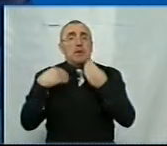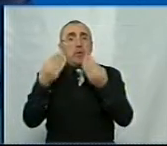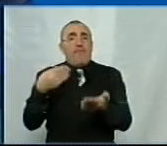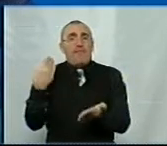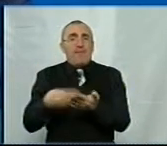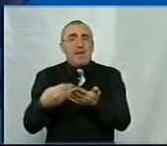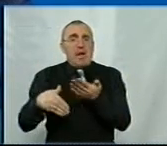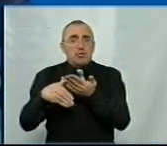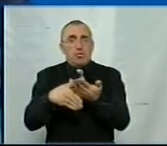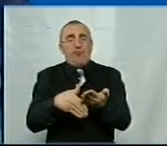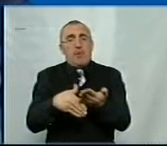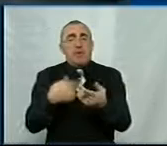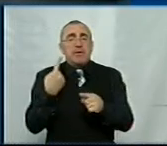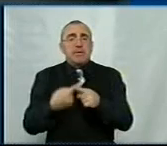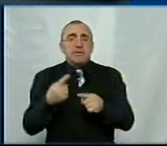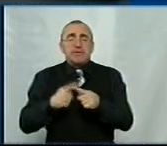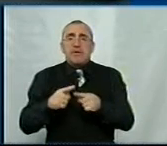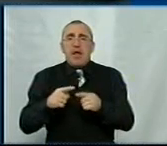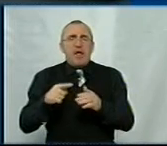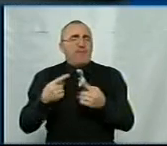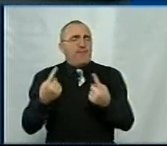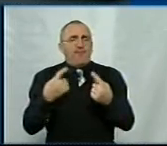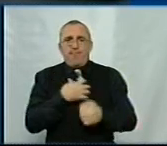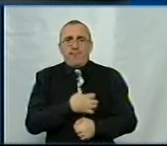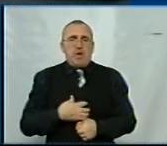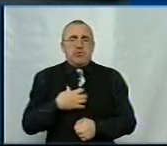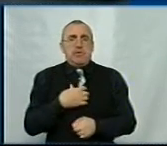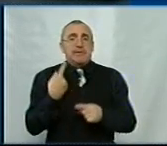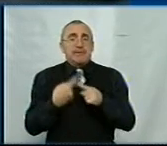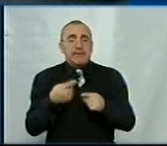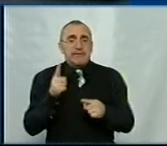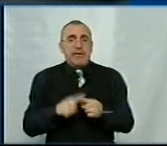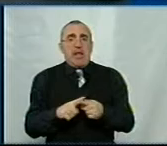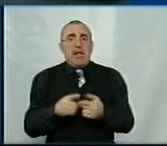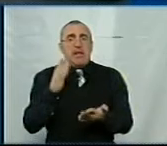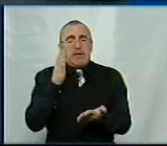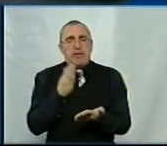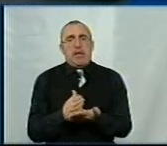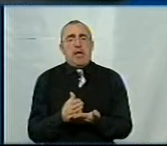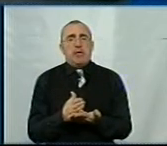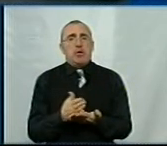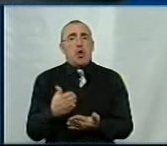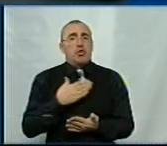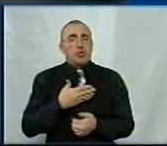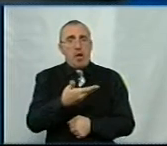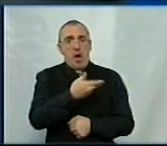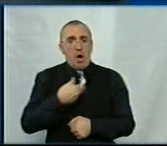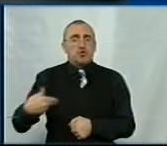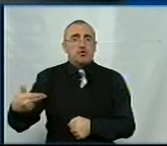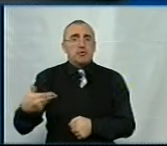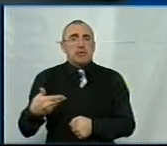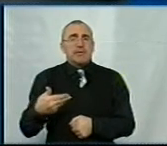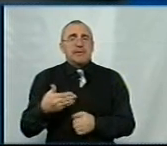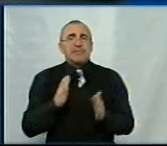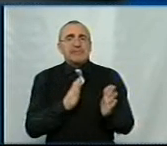фінансування. Це надзвичайно важливо. Якраз це і є наш, якщо хочете,